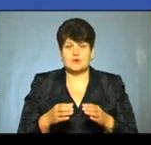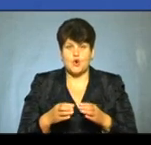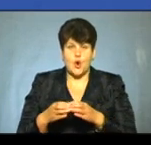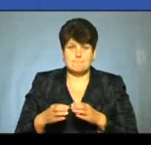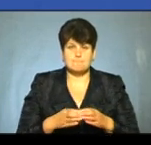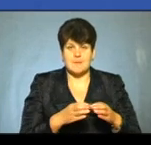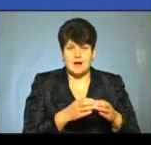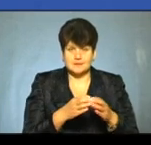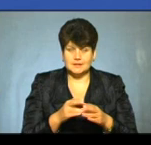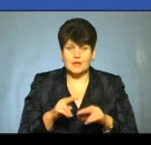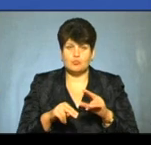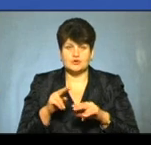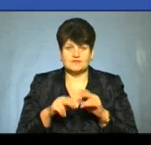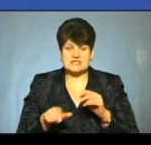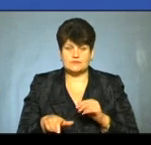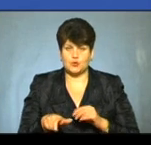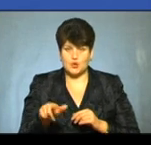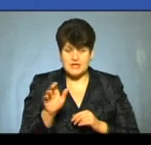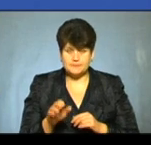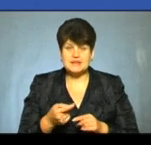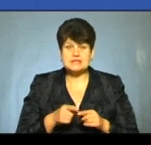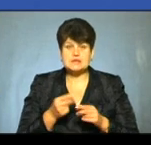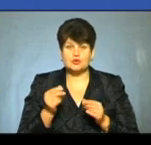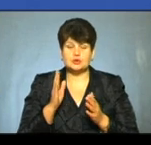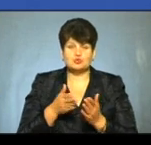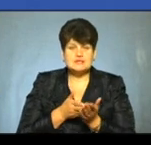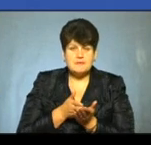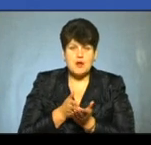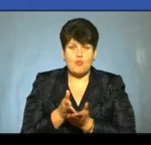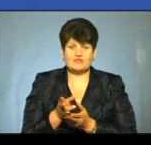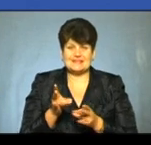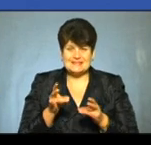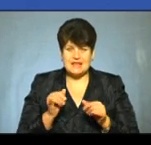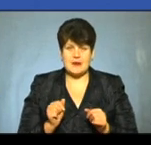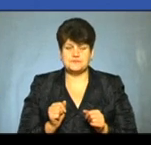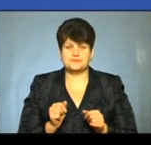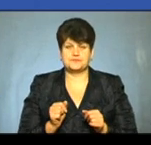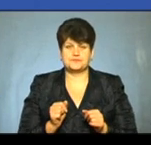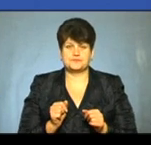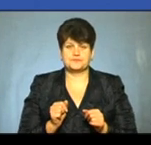доріг. Ми плануємо, що ці кошти також будуть спрямовуватися і на